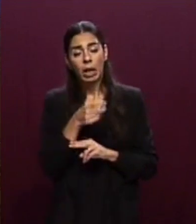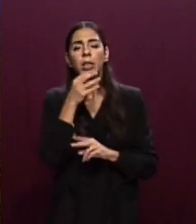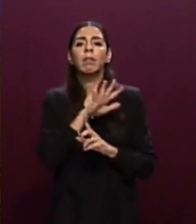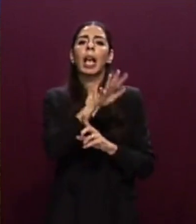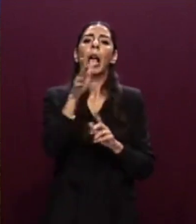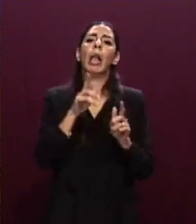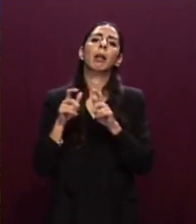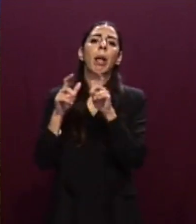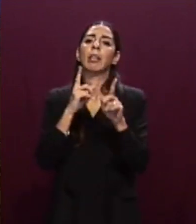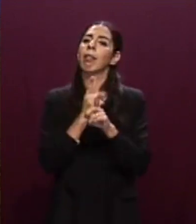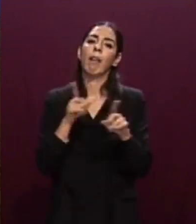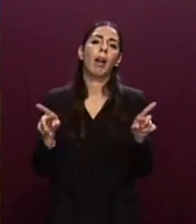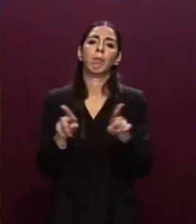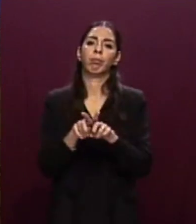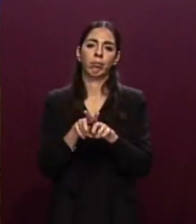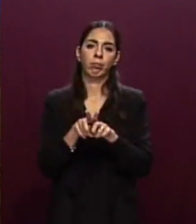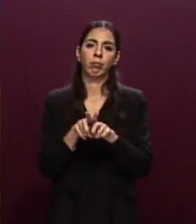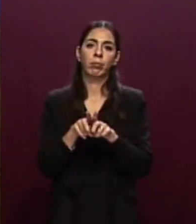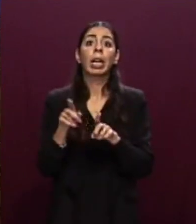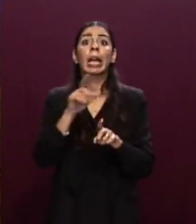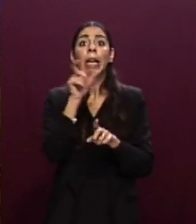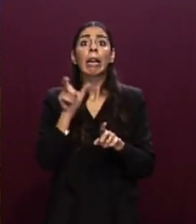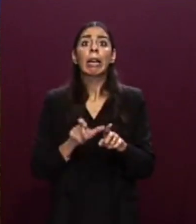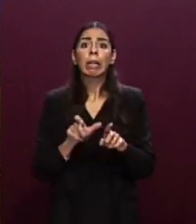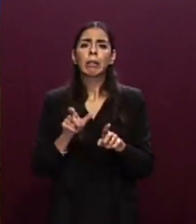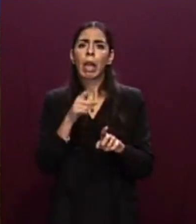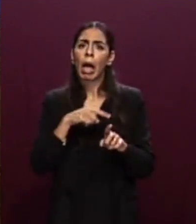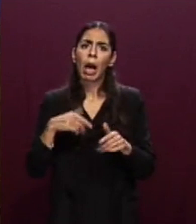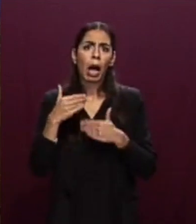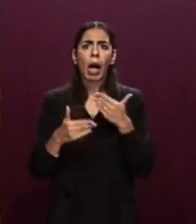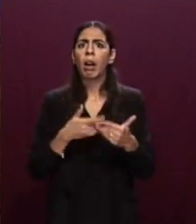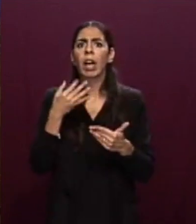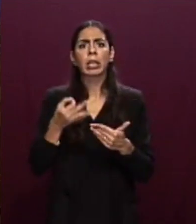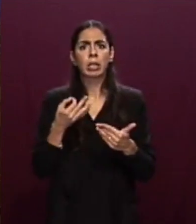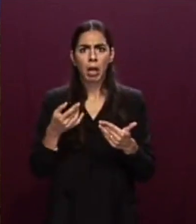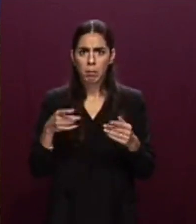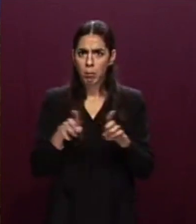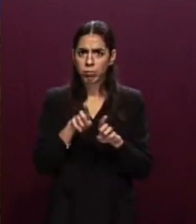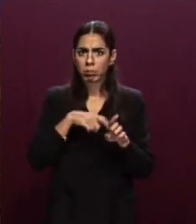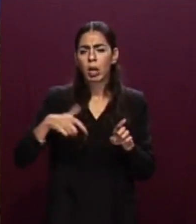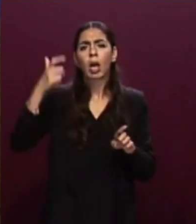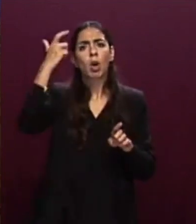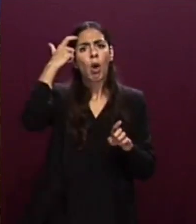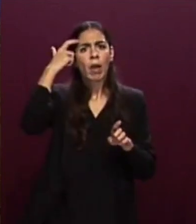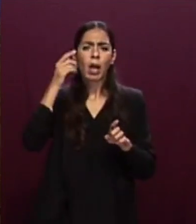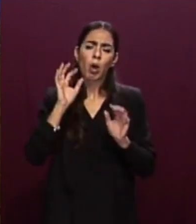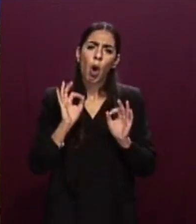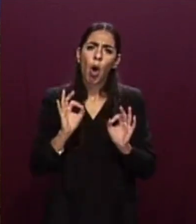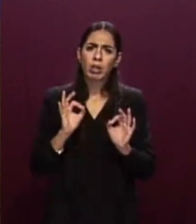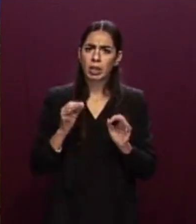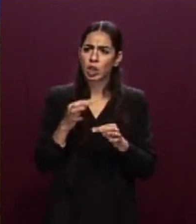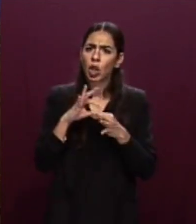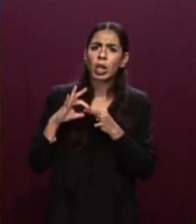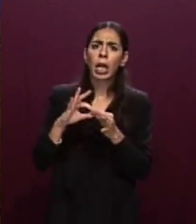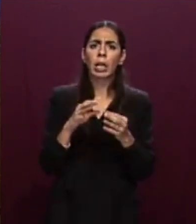L'Italia non è venuta mai meno, e certo non lo farà con questo Governo, alle sue tradizioni di solidarietà e di accoglienza. Bisogna